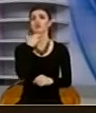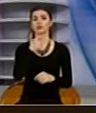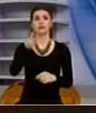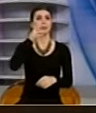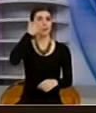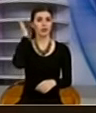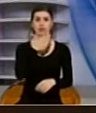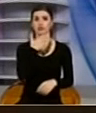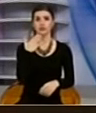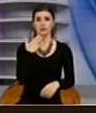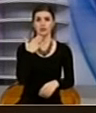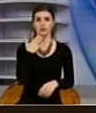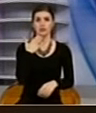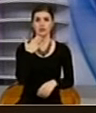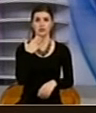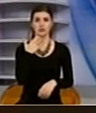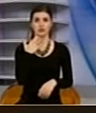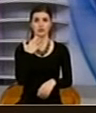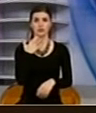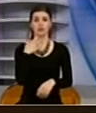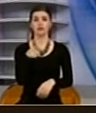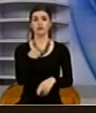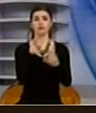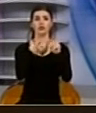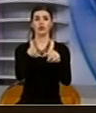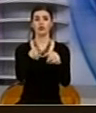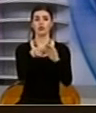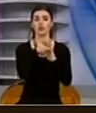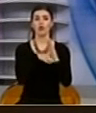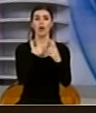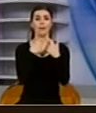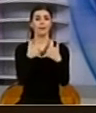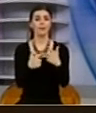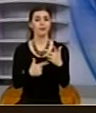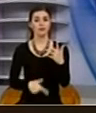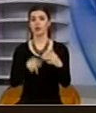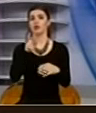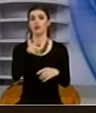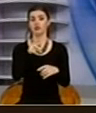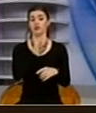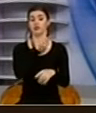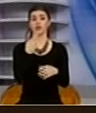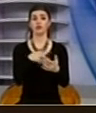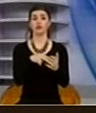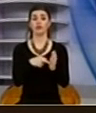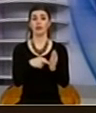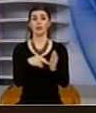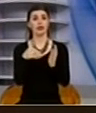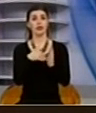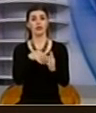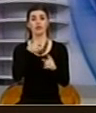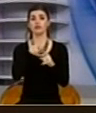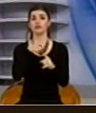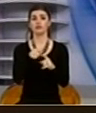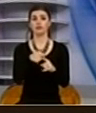shqetsuar se tepërmi. Strukturimi i objektiva programorët të rëtëkës është një element tjetër i cili kërkonë zbatim praktik edhe